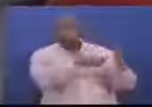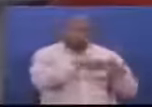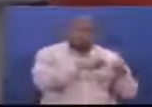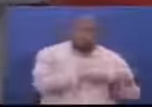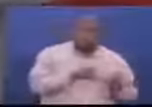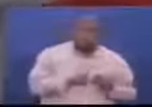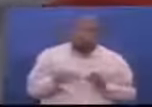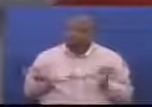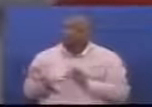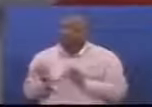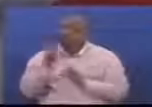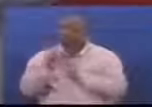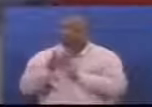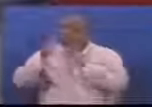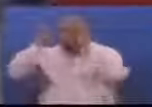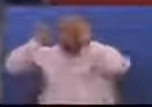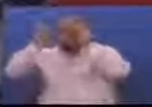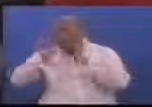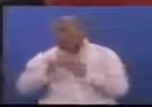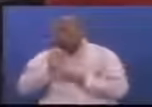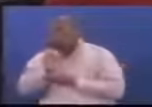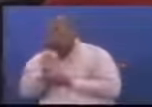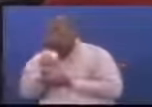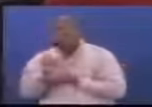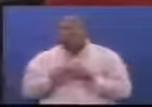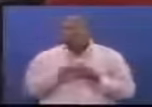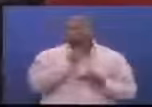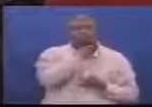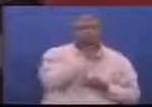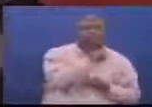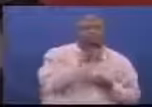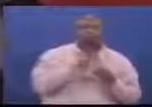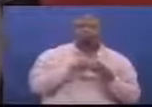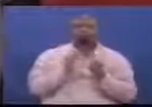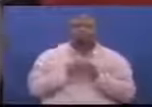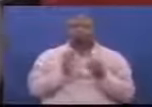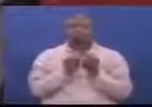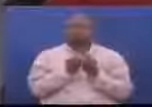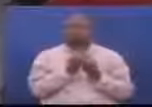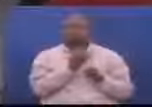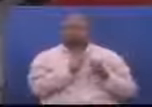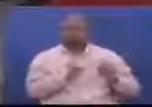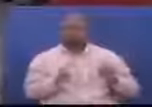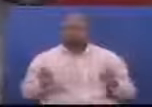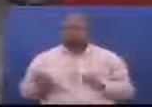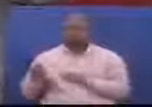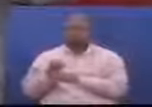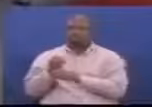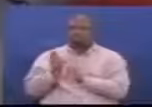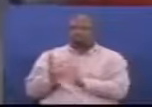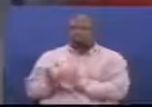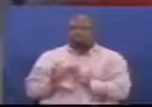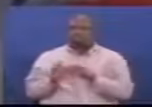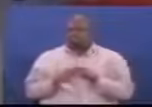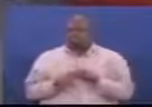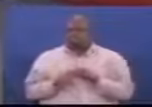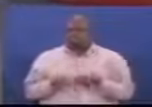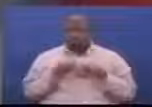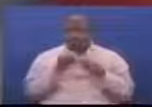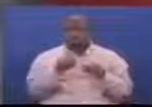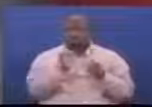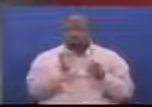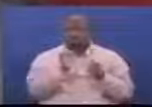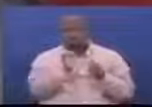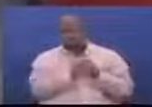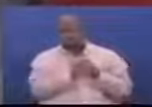inafuga Kama sio ngombe, mbuzi, kuku, bata na vitu vya namna iyo Anafanya duo Now look at this two things